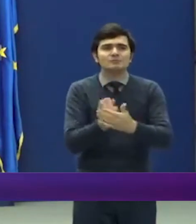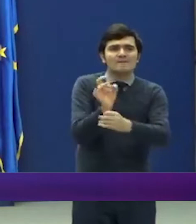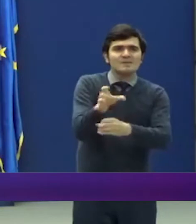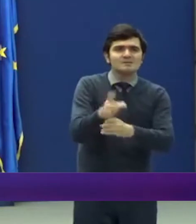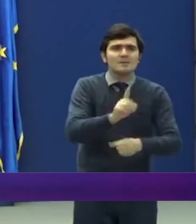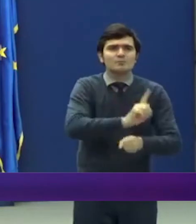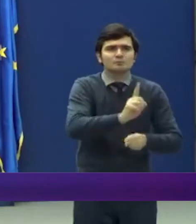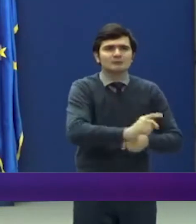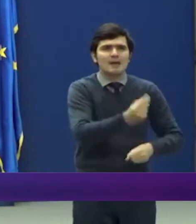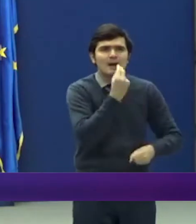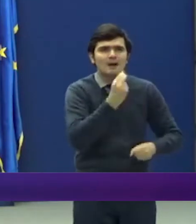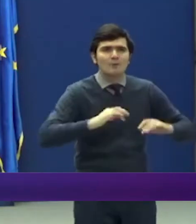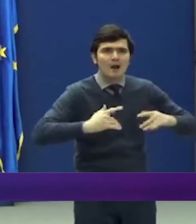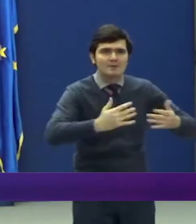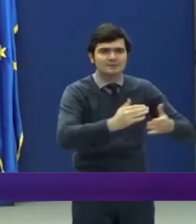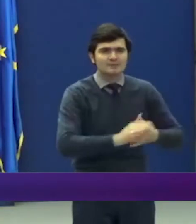agroalimentare.